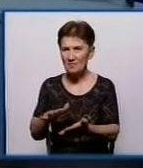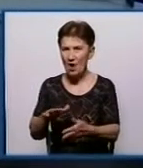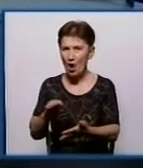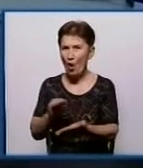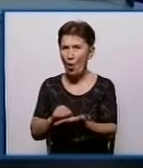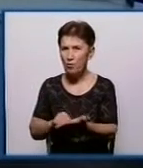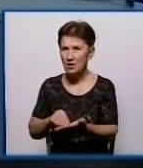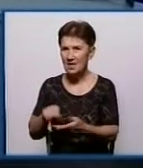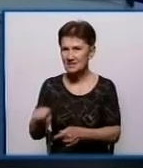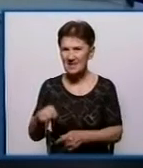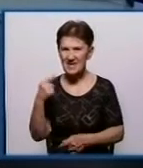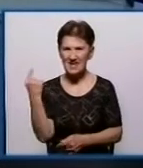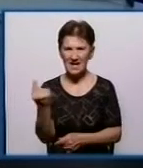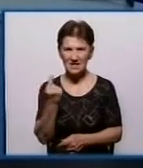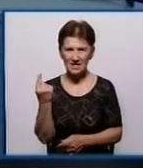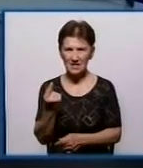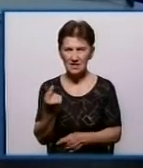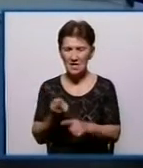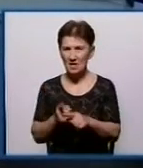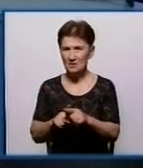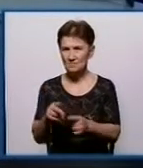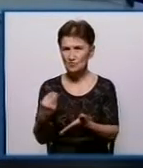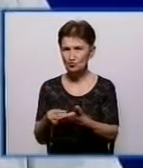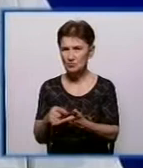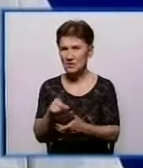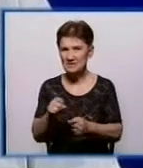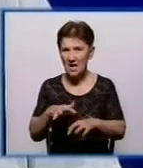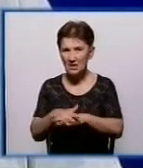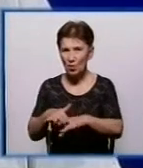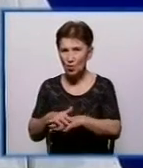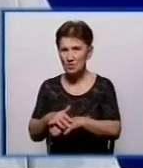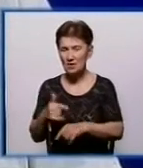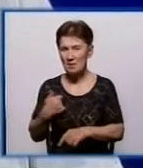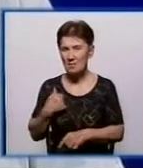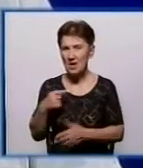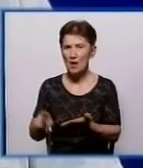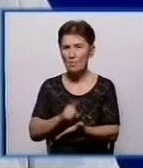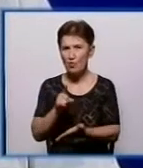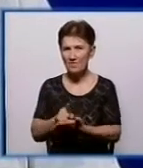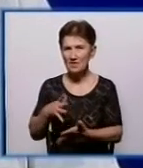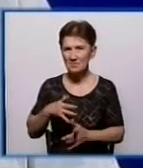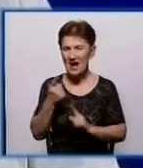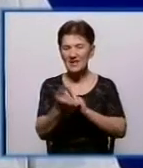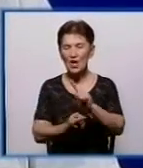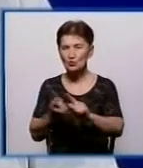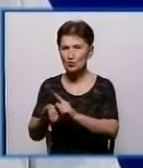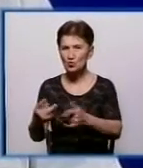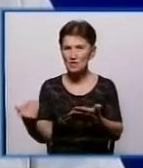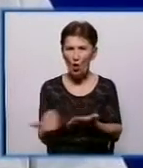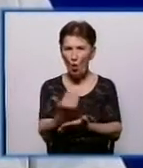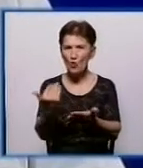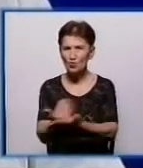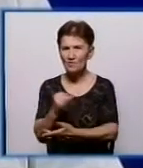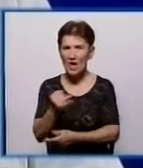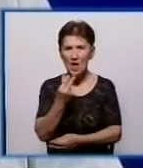це єдина складова в коштах підприємства, за рахунок якої вона якраз повинна робити реконструкцію, оновлення і